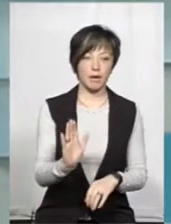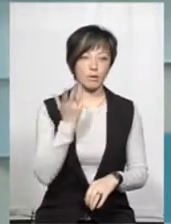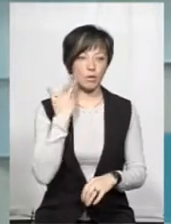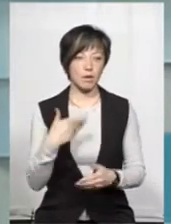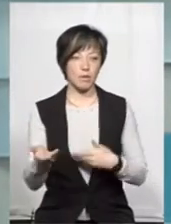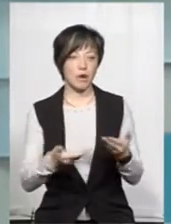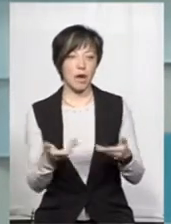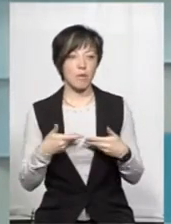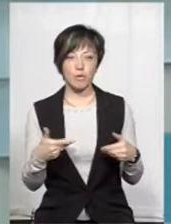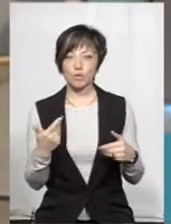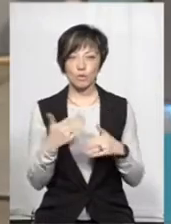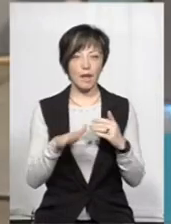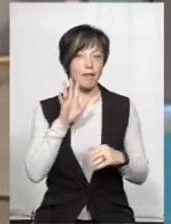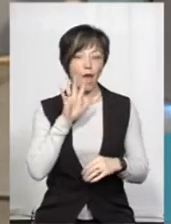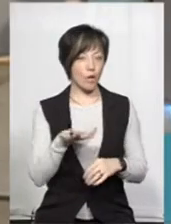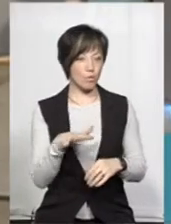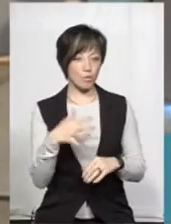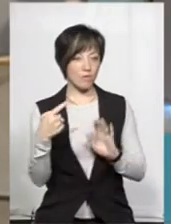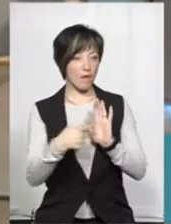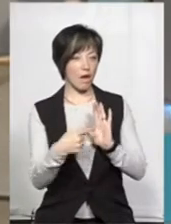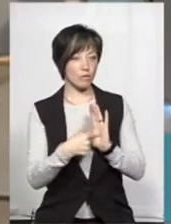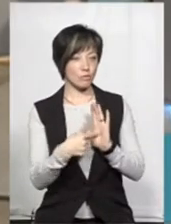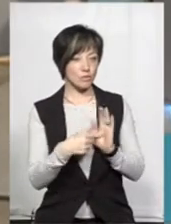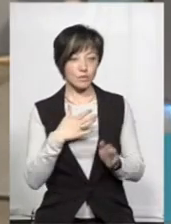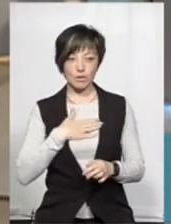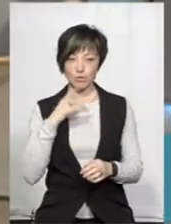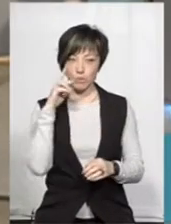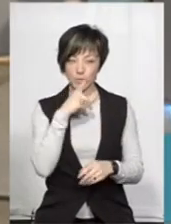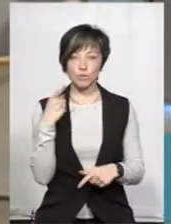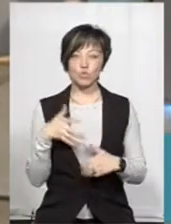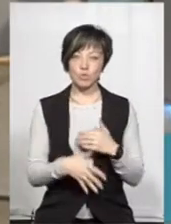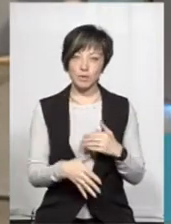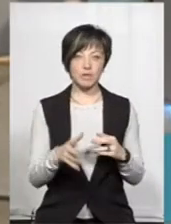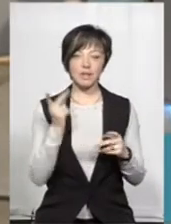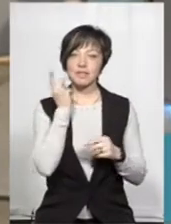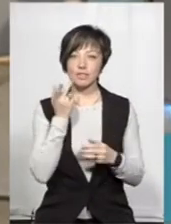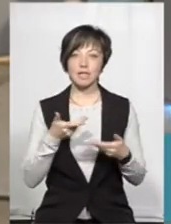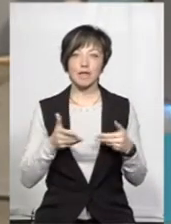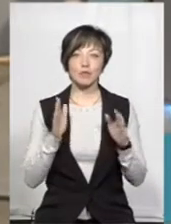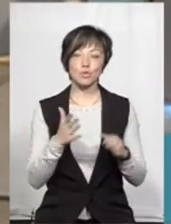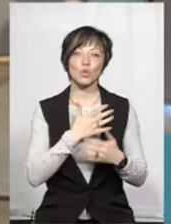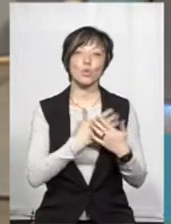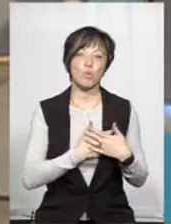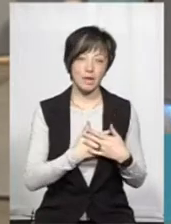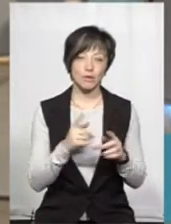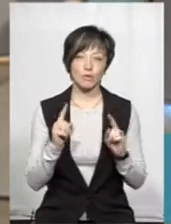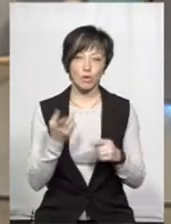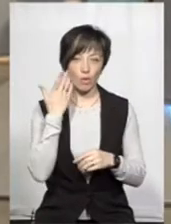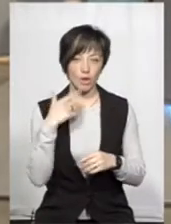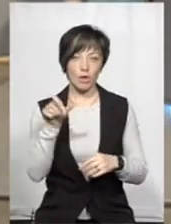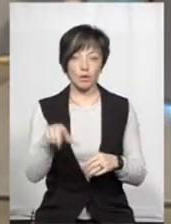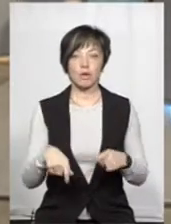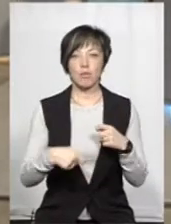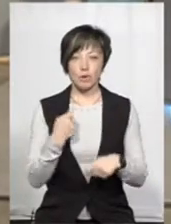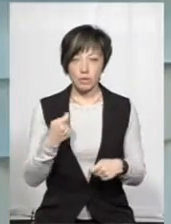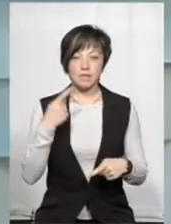переходимо, а ми вже не любимо, коли нам вказують на нашу помилку. І зрозуміло, що не завжди нас будуть любити. Тому що, коли людина